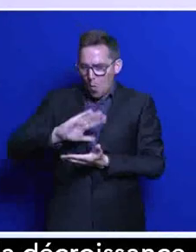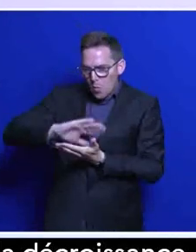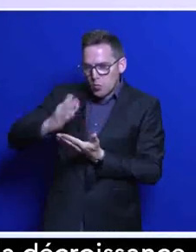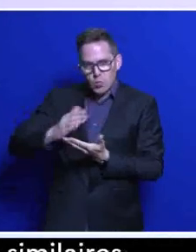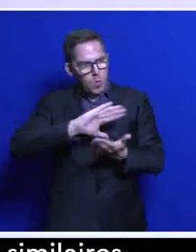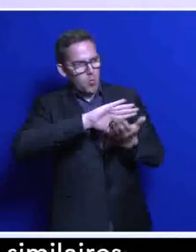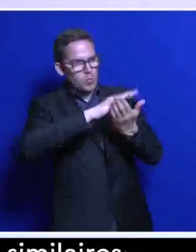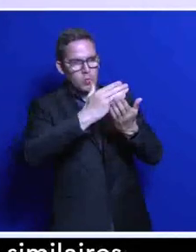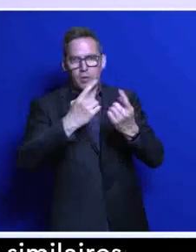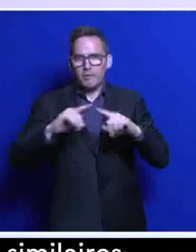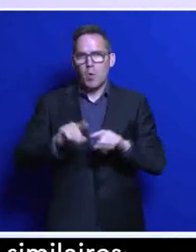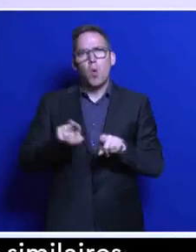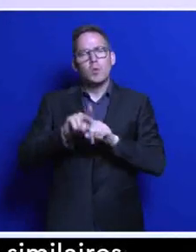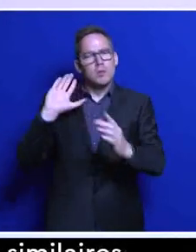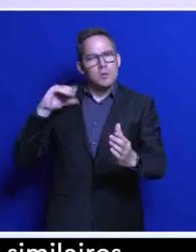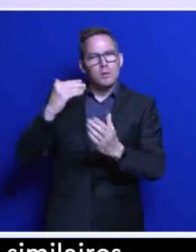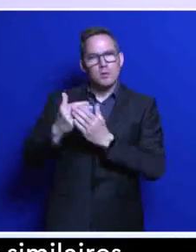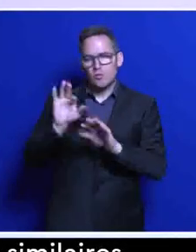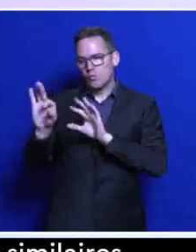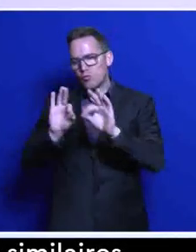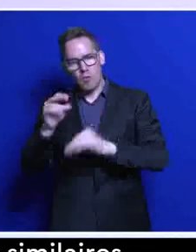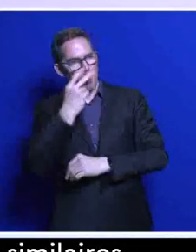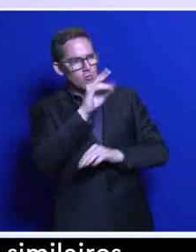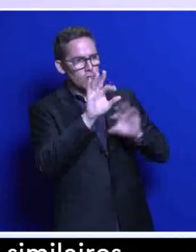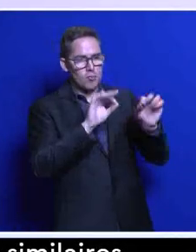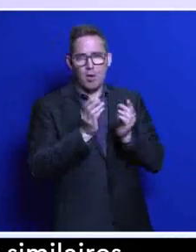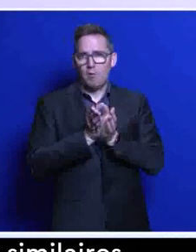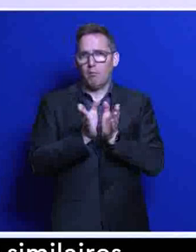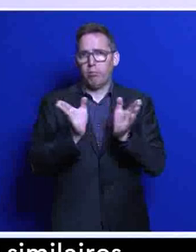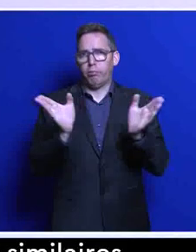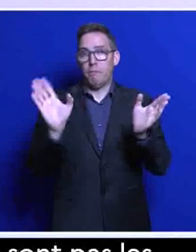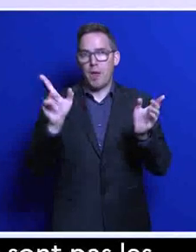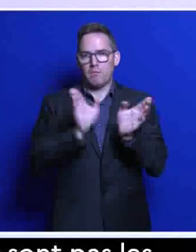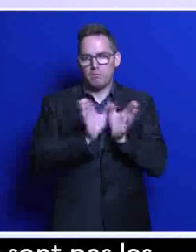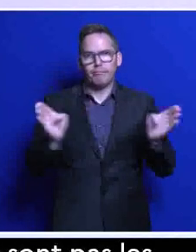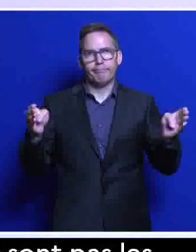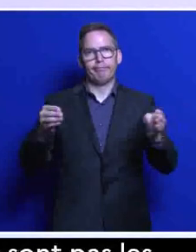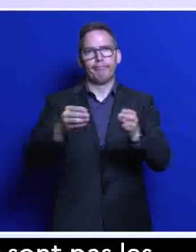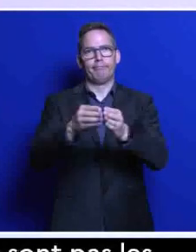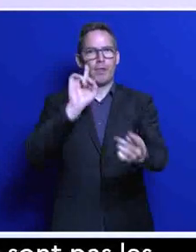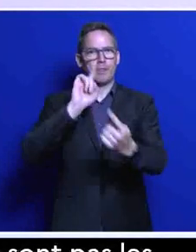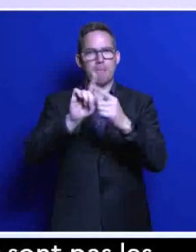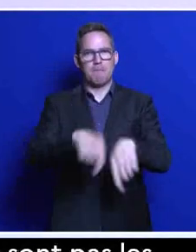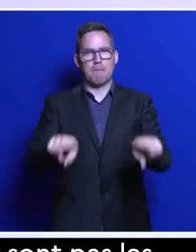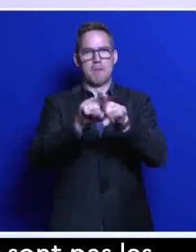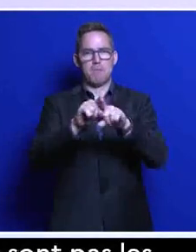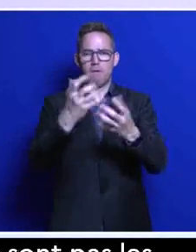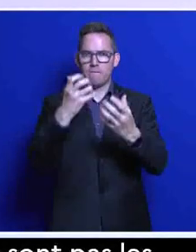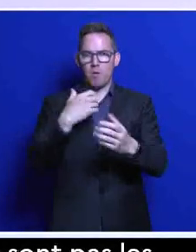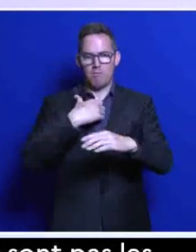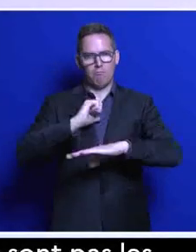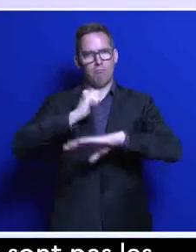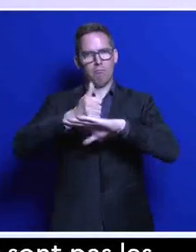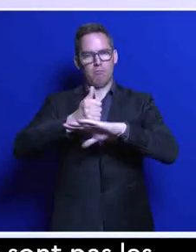les mêmes économiquement, mais les grandes stratégies sont similaires. Nous voulons être des leaders de l